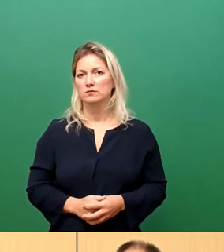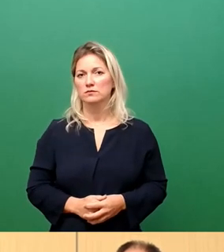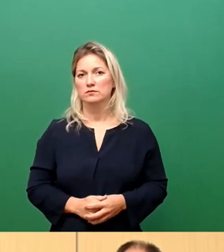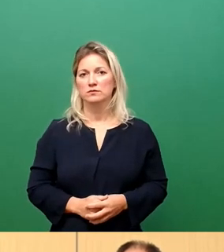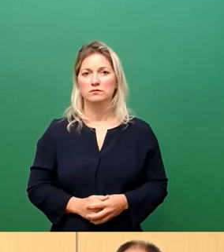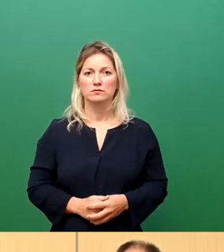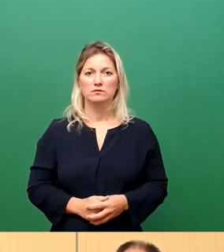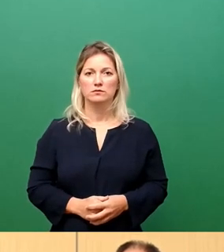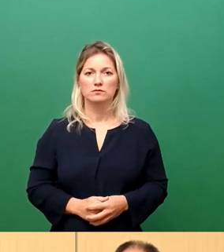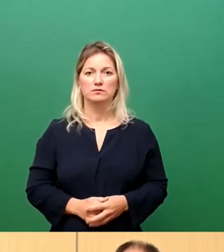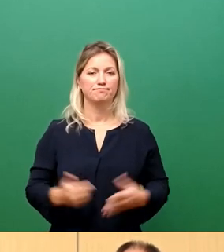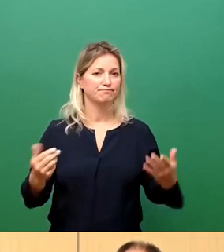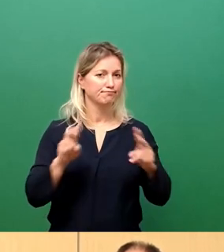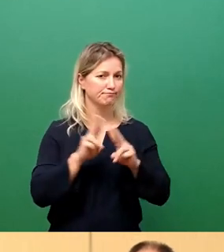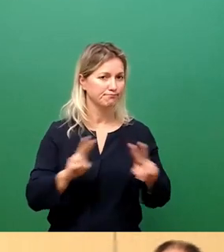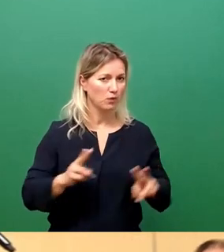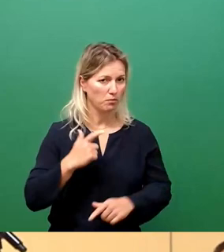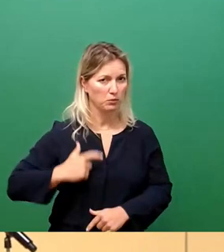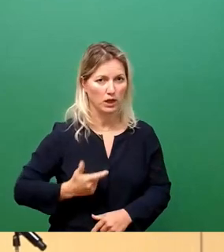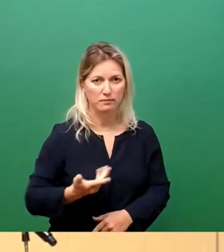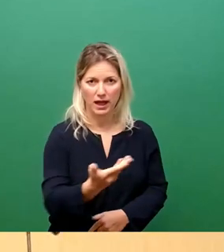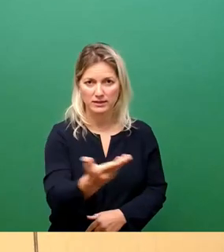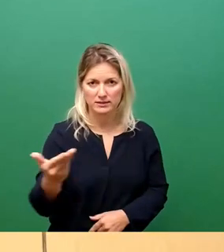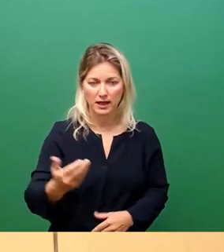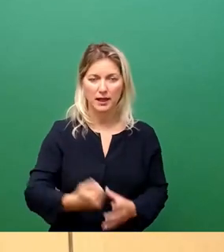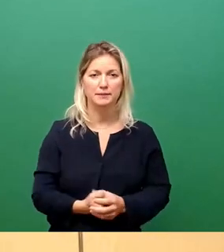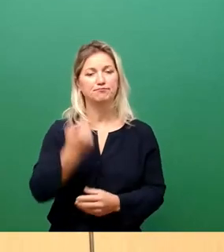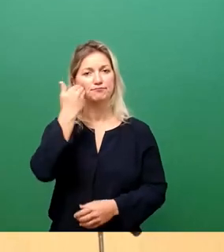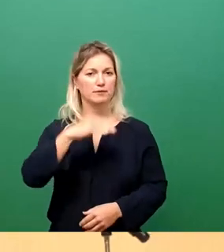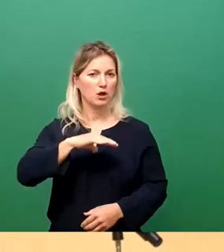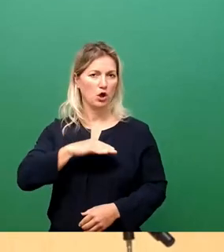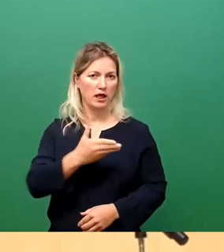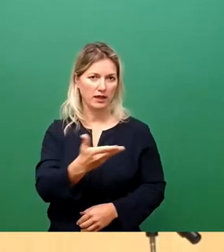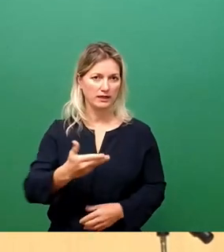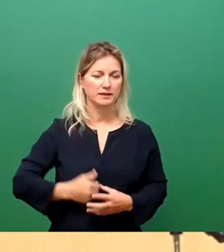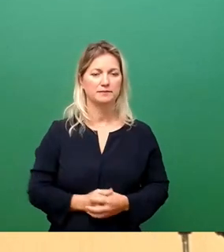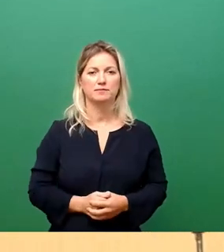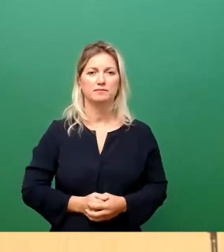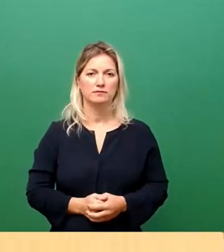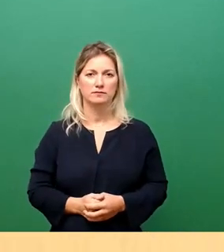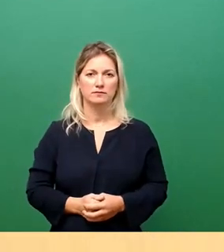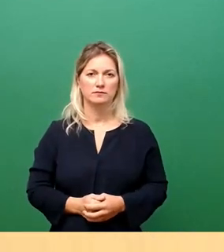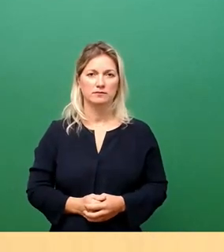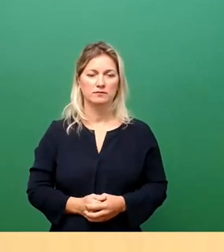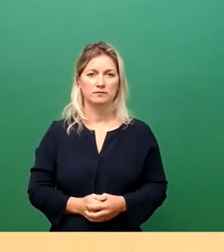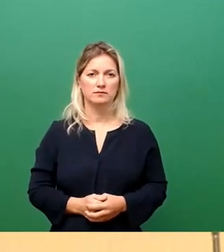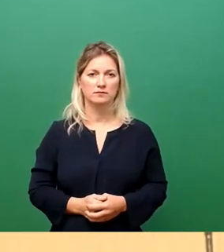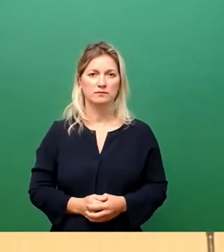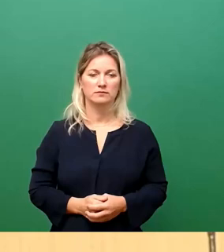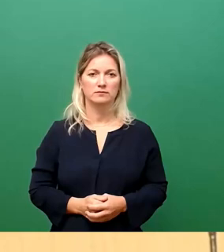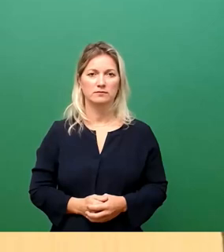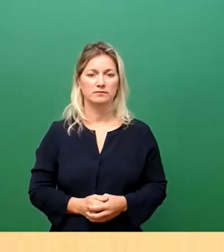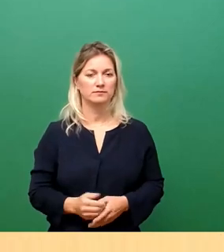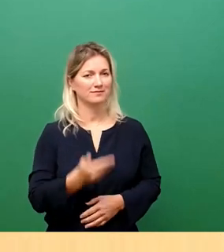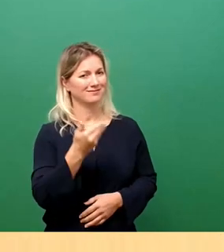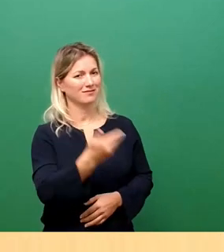Sehr geehrter Herr Oberbürgermeister, werte Kolleginnen und Kollegen, die AfD und Freien